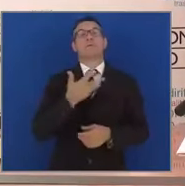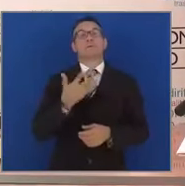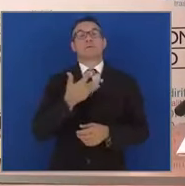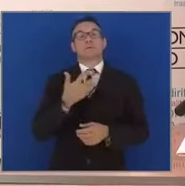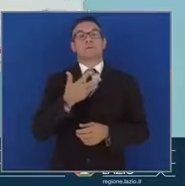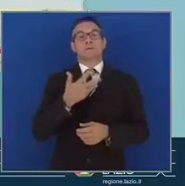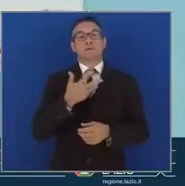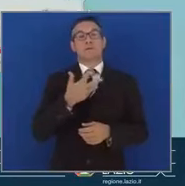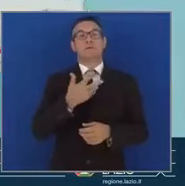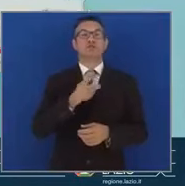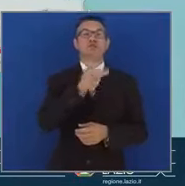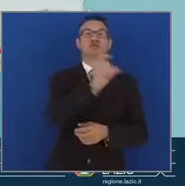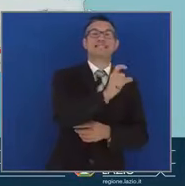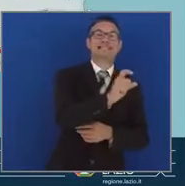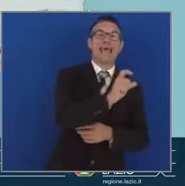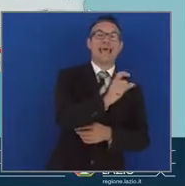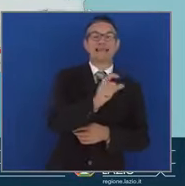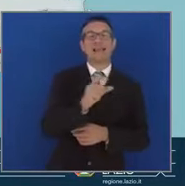Valmontone.